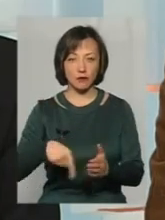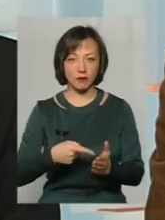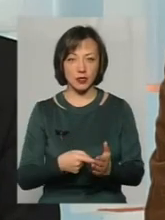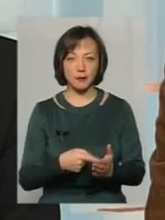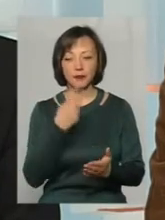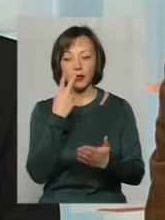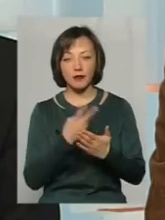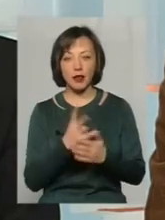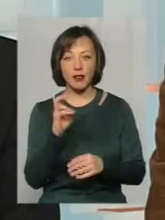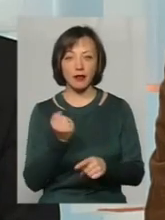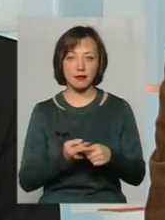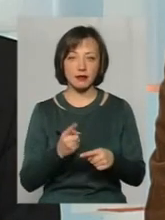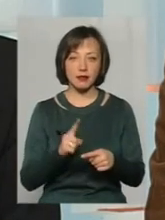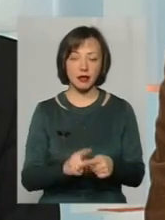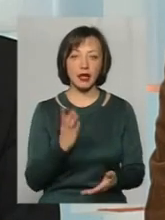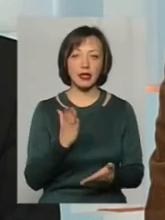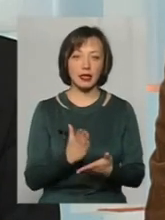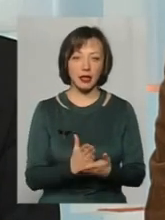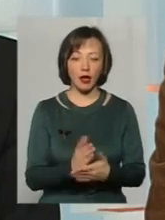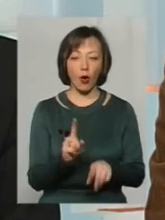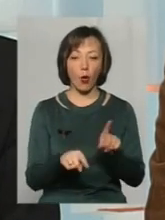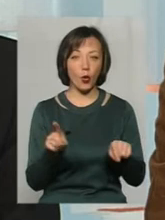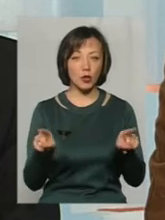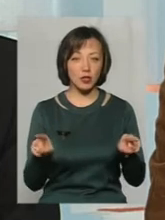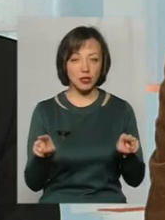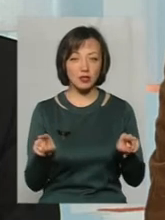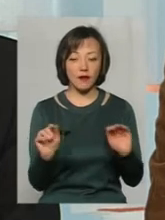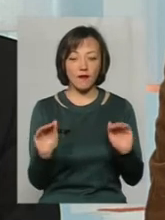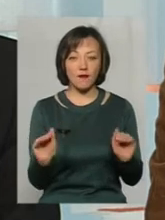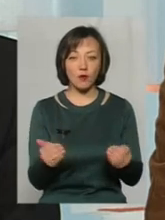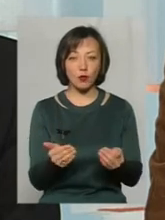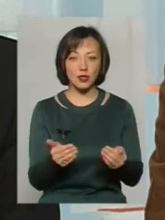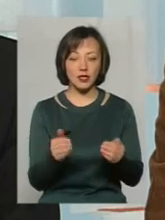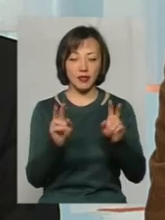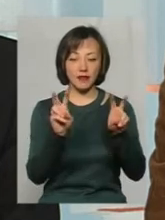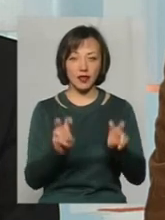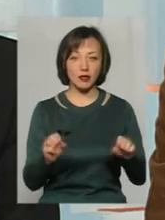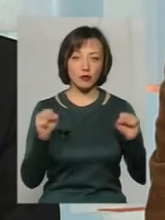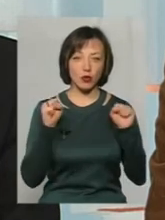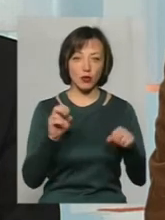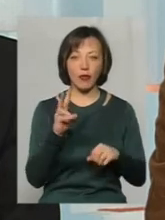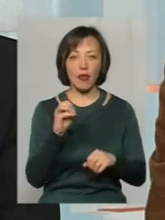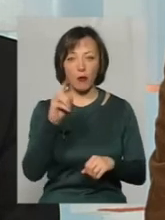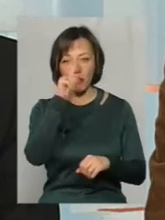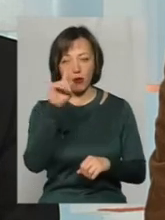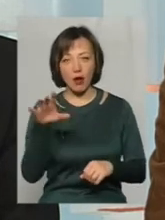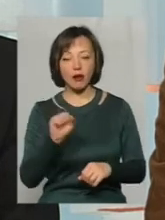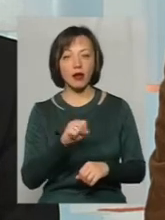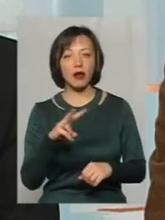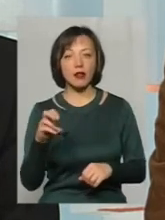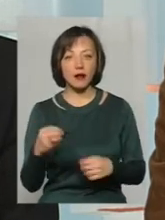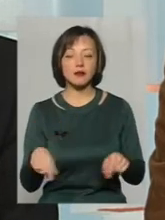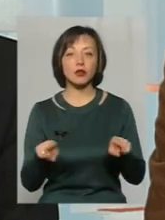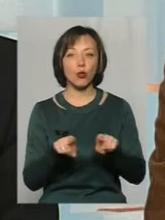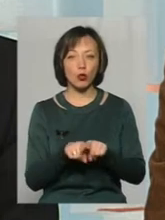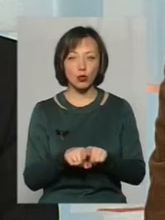Зважаючи на це, є одиниці, вузькі види спорту, непопулярні, але все